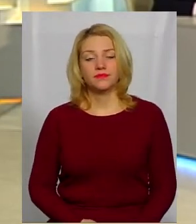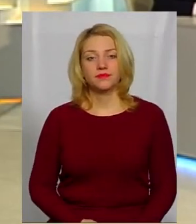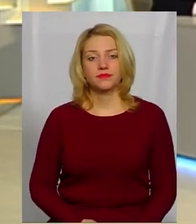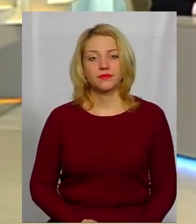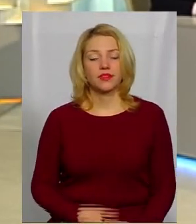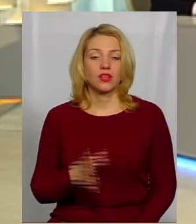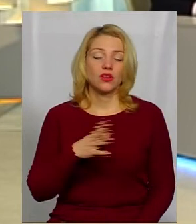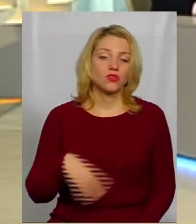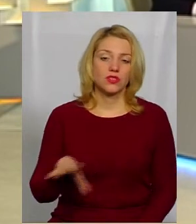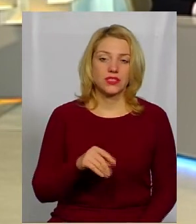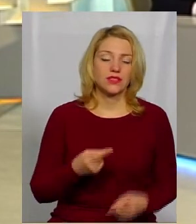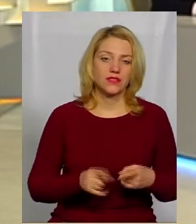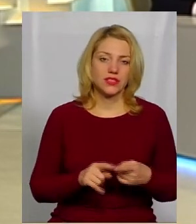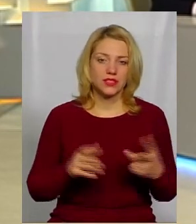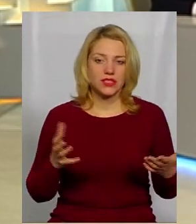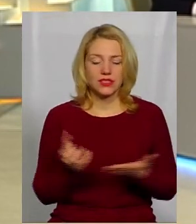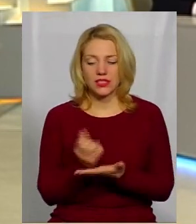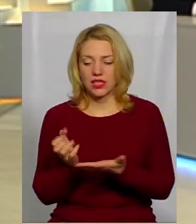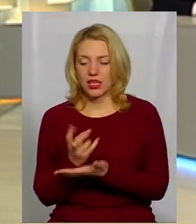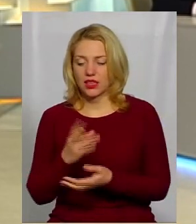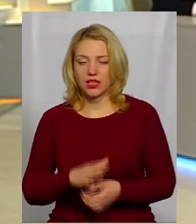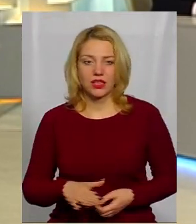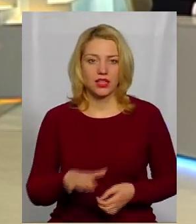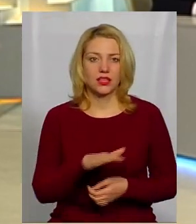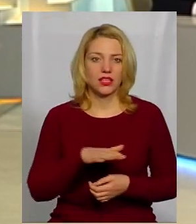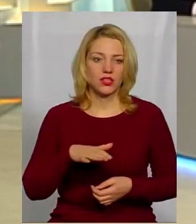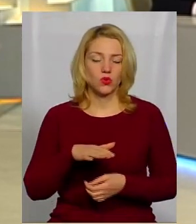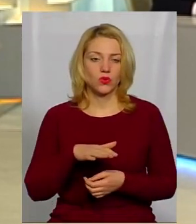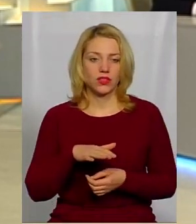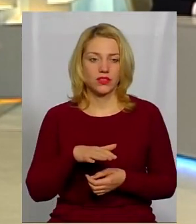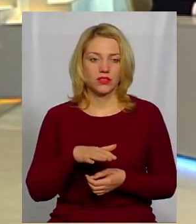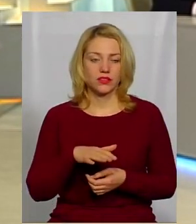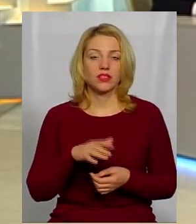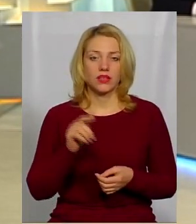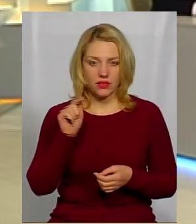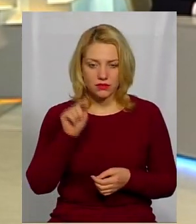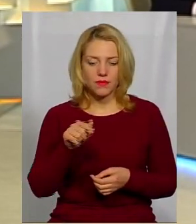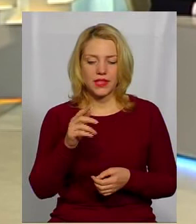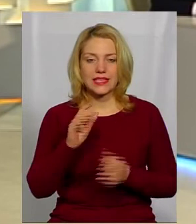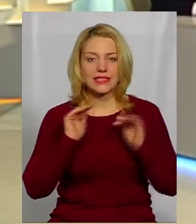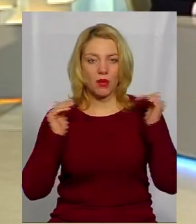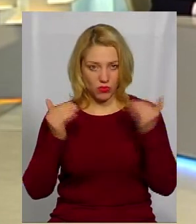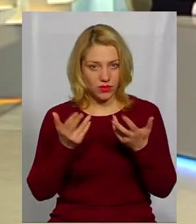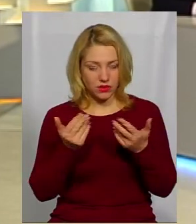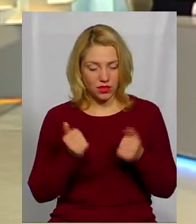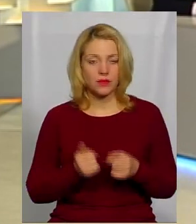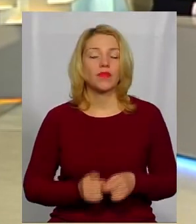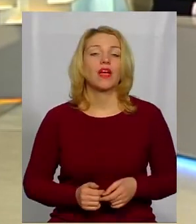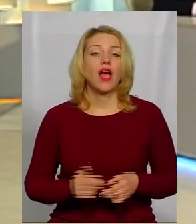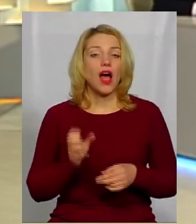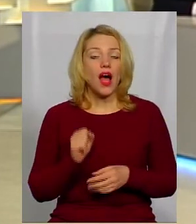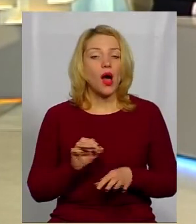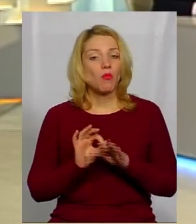Оці всі знахідки – це саме на території заповідника. А проводяться